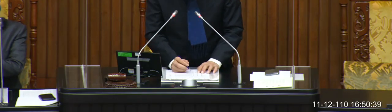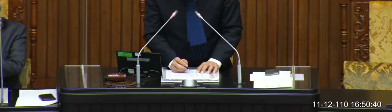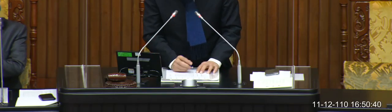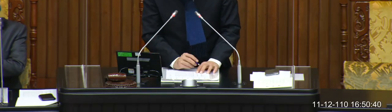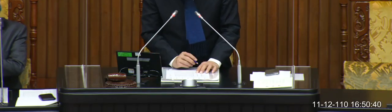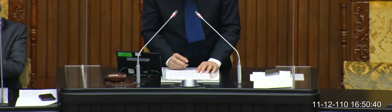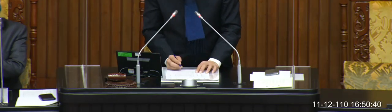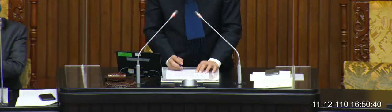謝謝獨委員